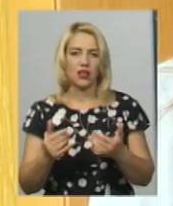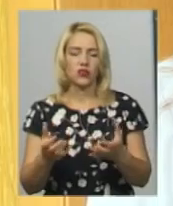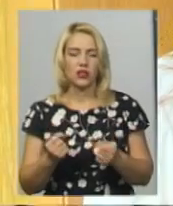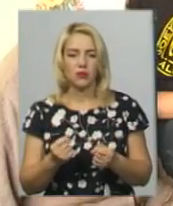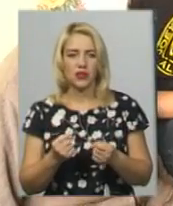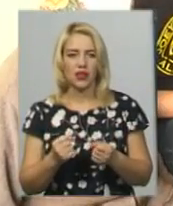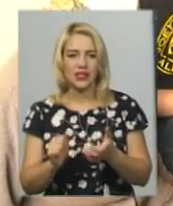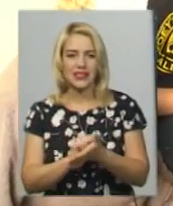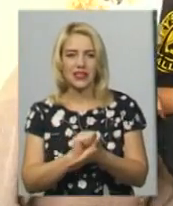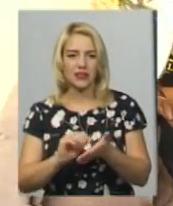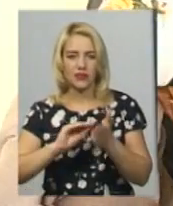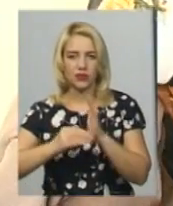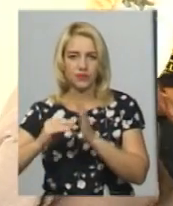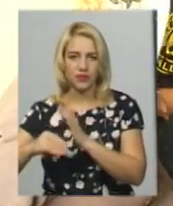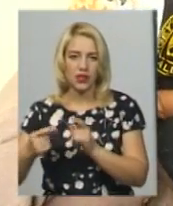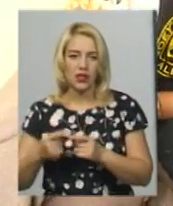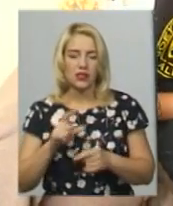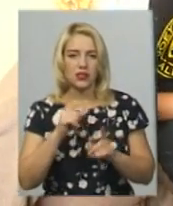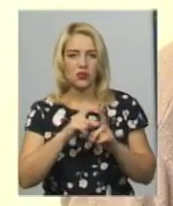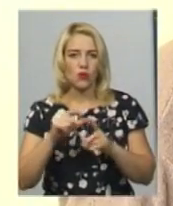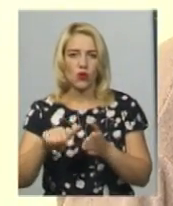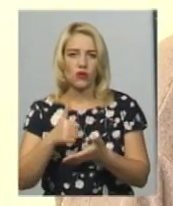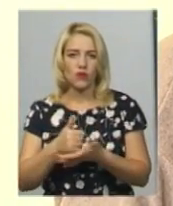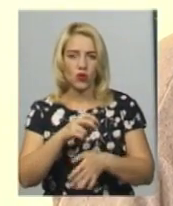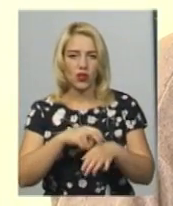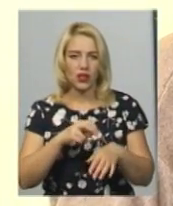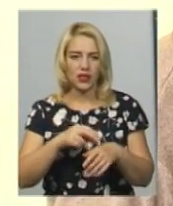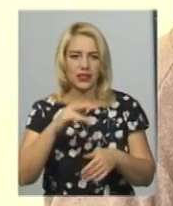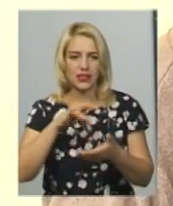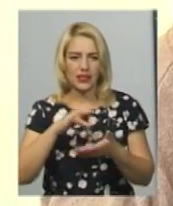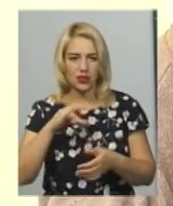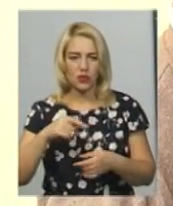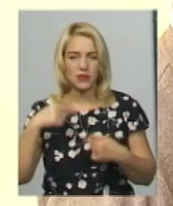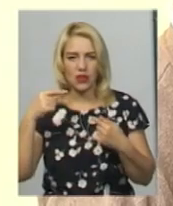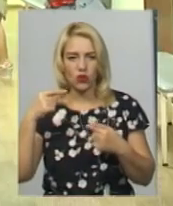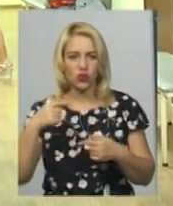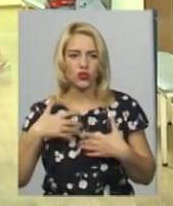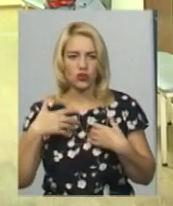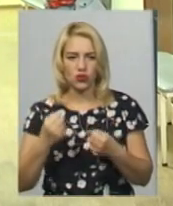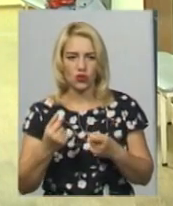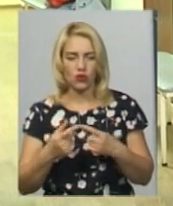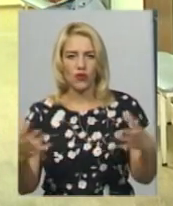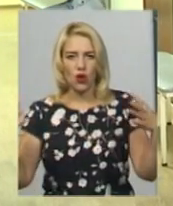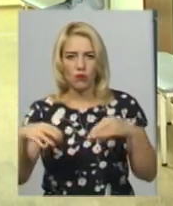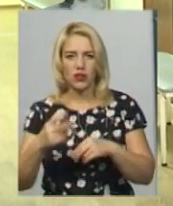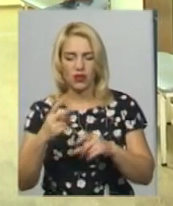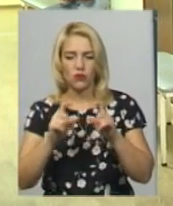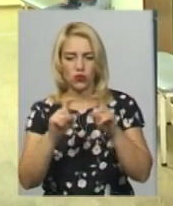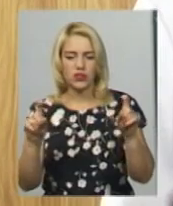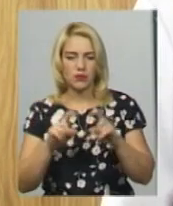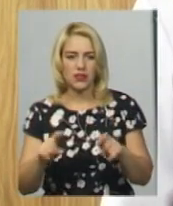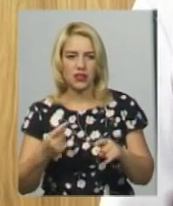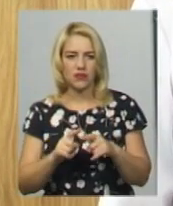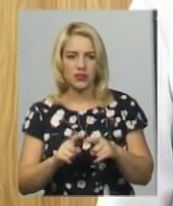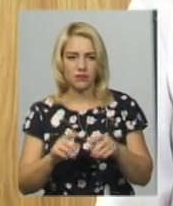сертифікатів. За словами головного лікаря Центру психологічного здоров'я Лілії Брухнової, об'єднання двох диспансерів – цілком логічний процес.